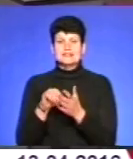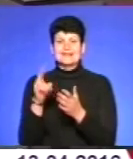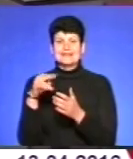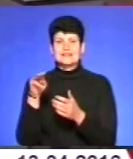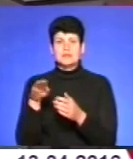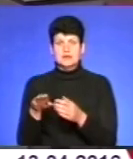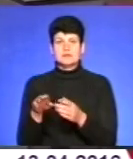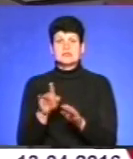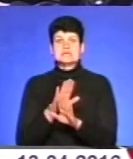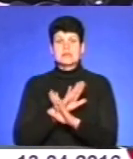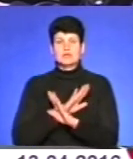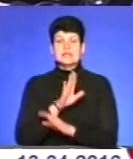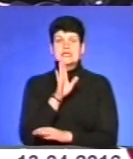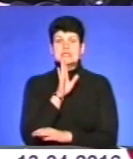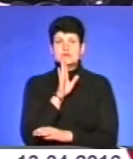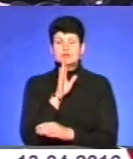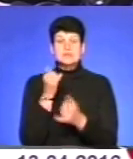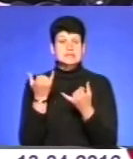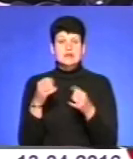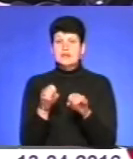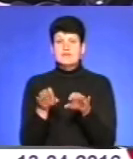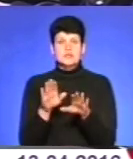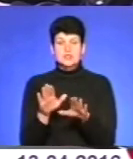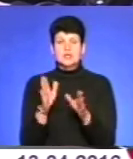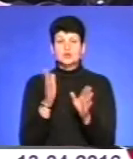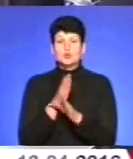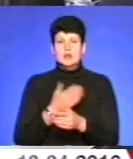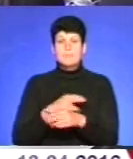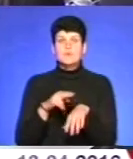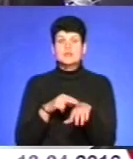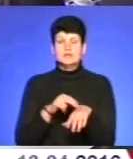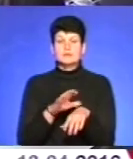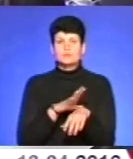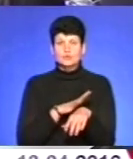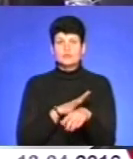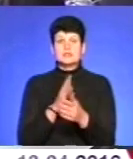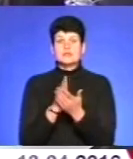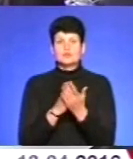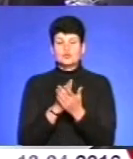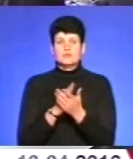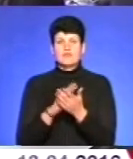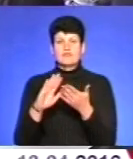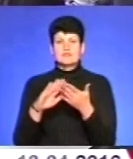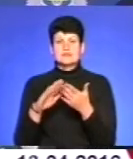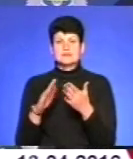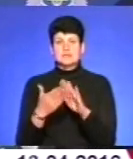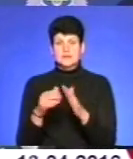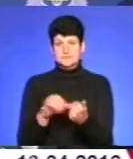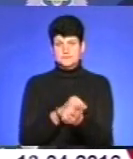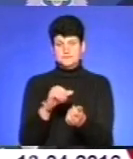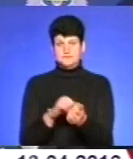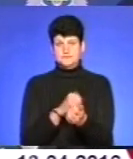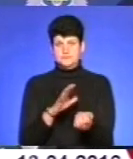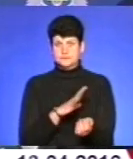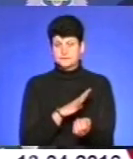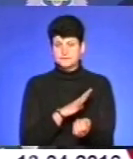якого загинула дівчина. Досі не вирішена доля поліцейського, що перебував на службі у стані наркотичного сп'яніння. Ми направили